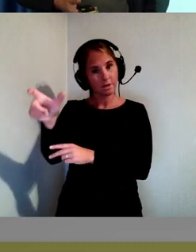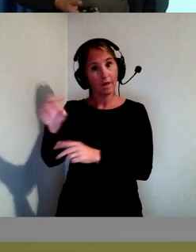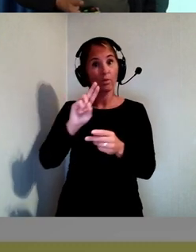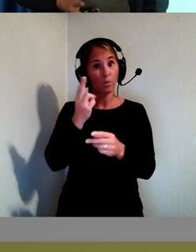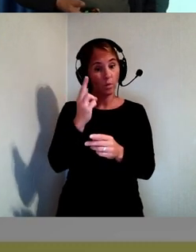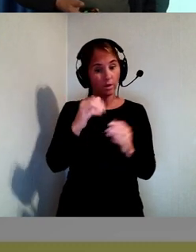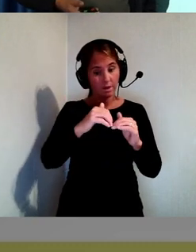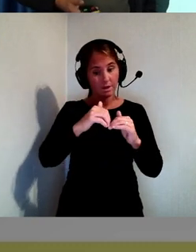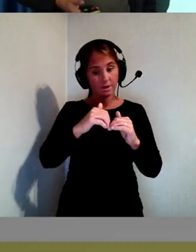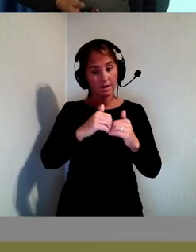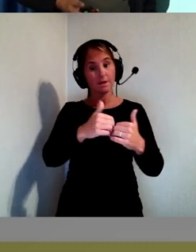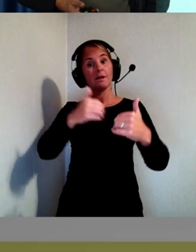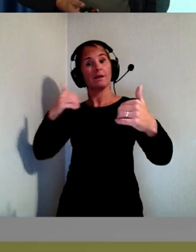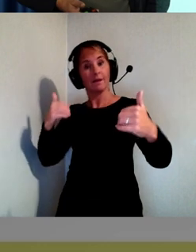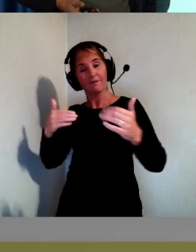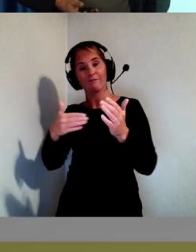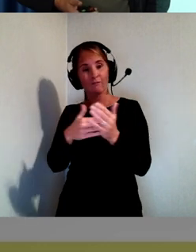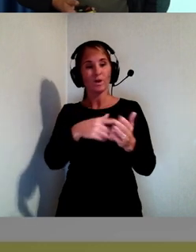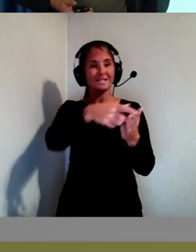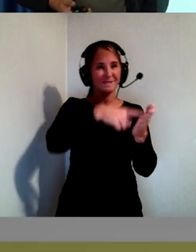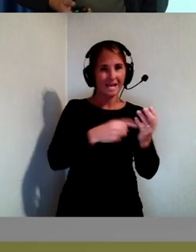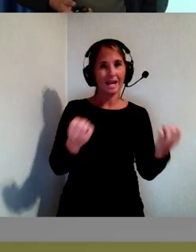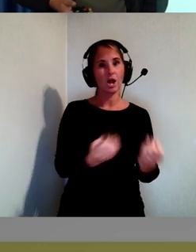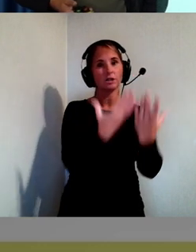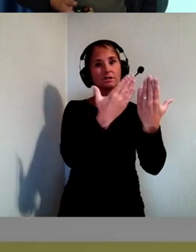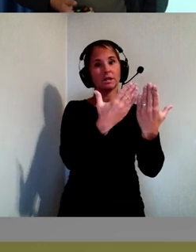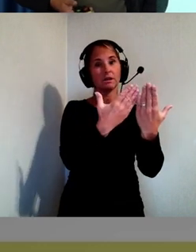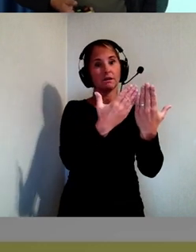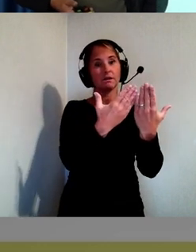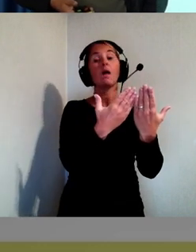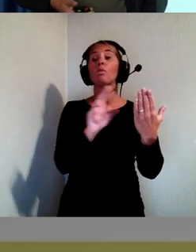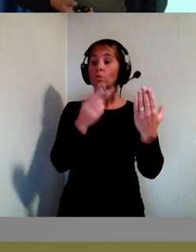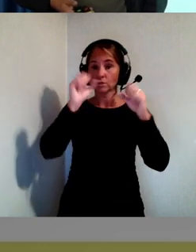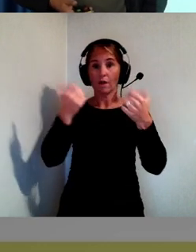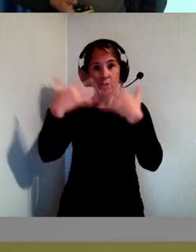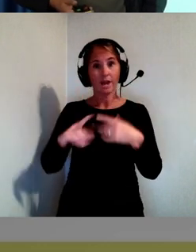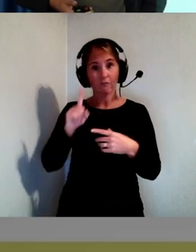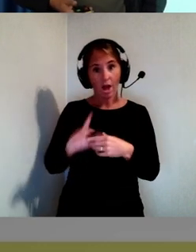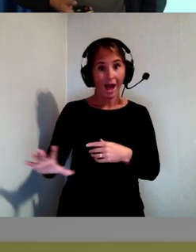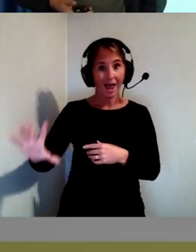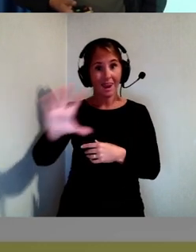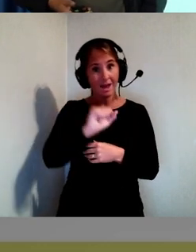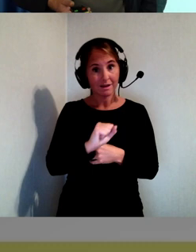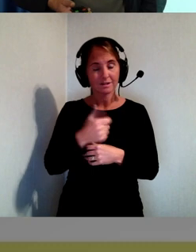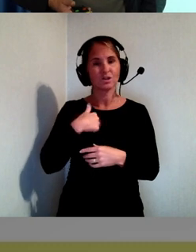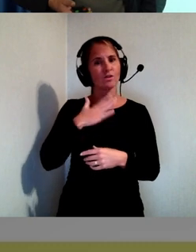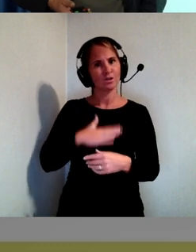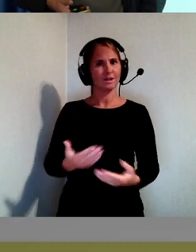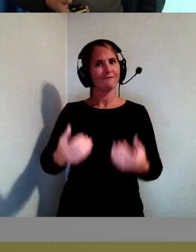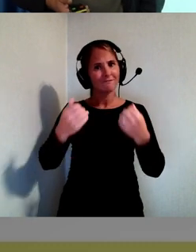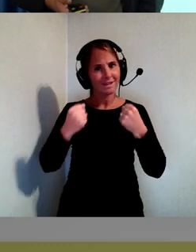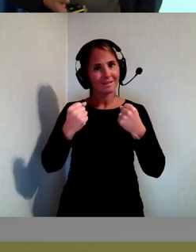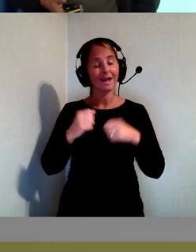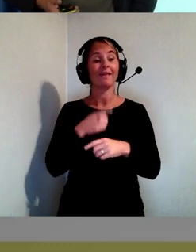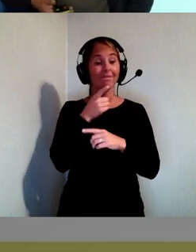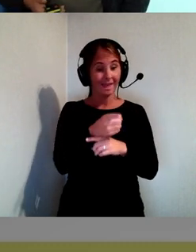särlösning till att det blir allmängods. Det tycker jag är det viktiga. För det här, den här rörelsen